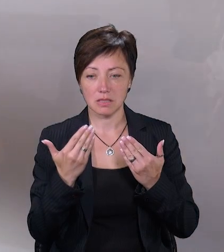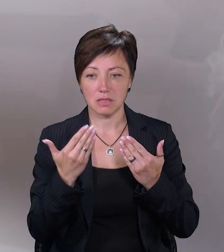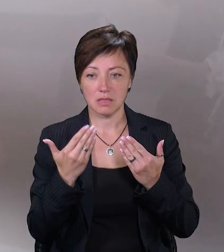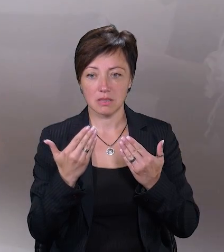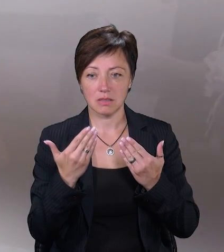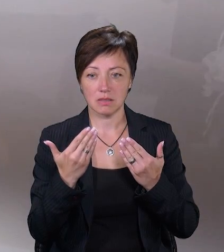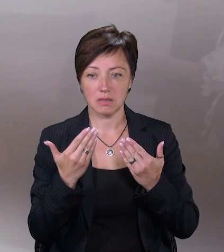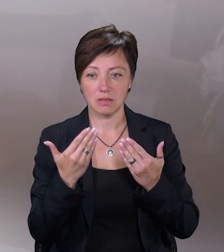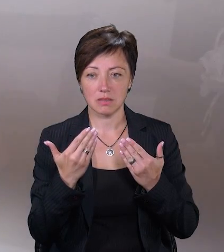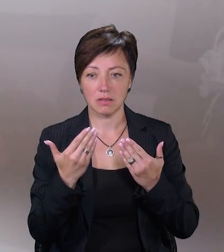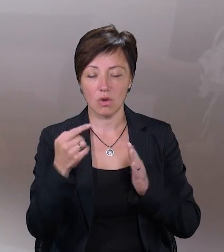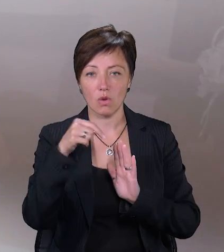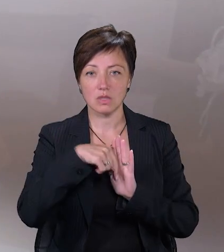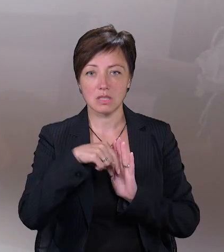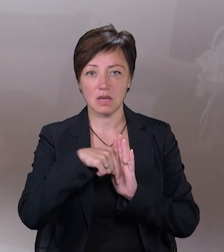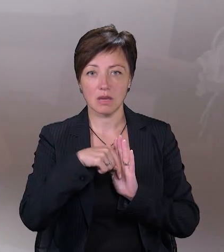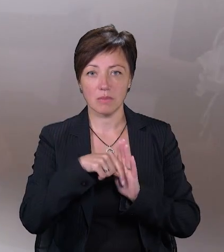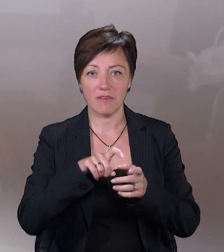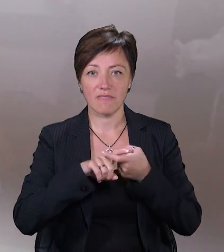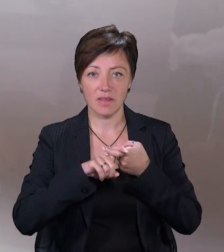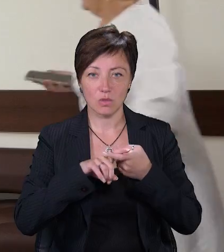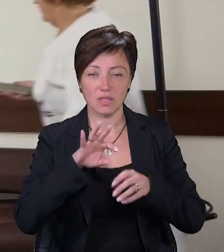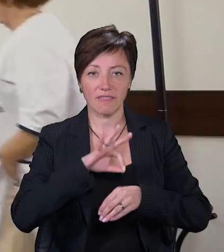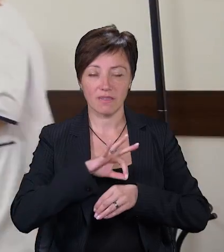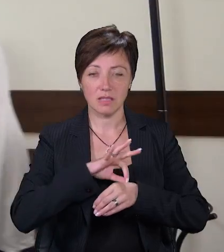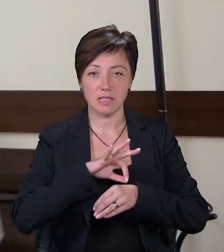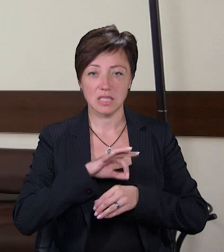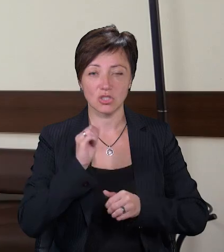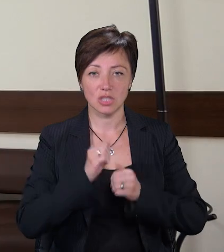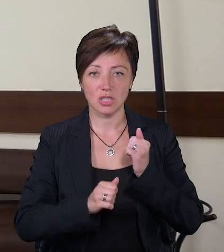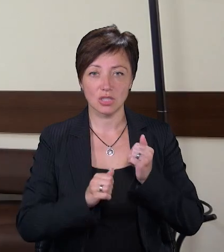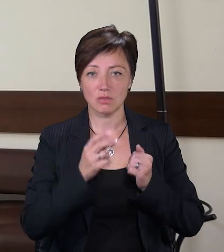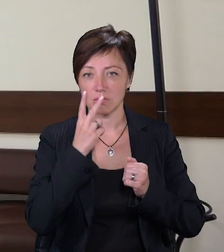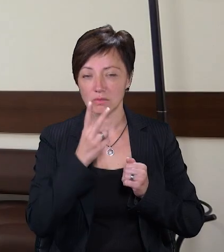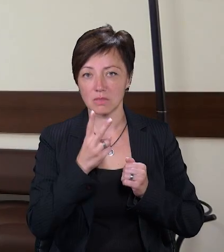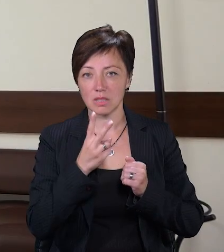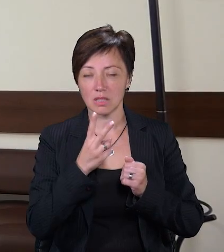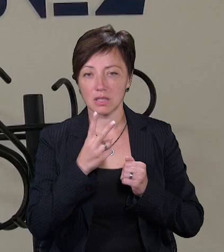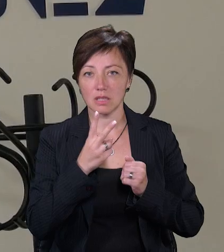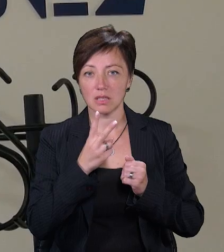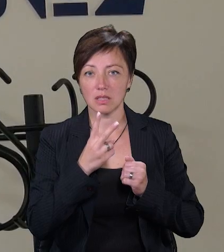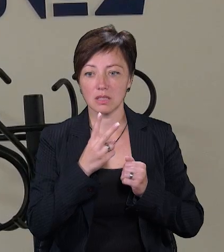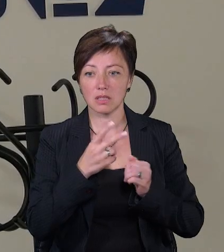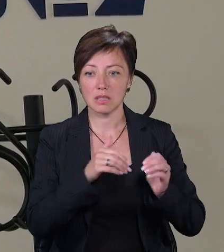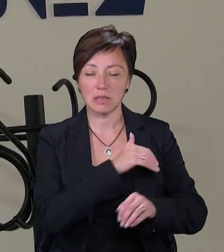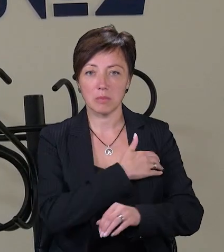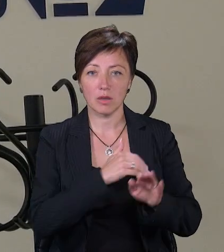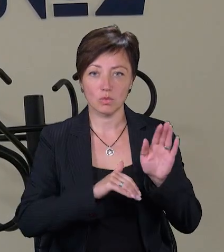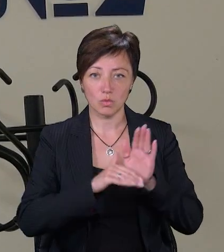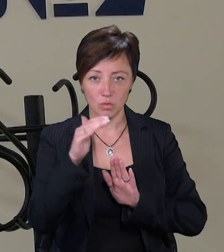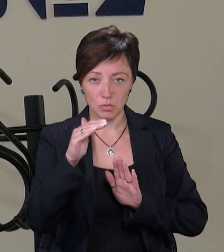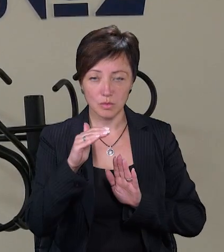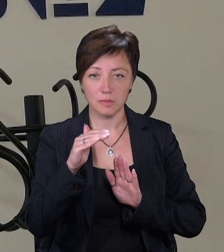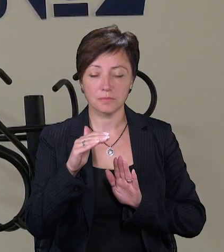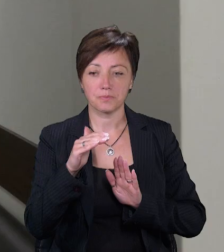вірусної інфекції. Найчастіше проявляється такими симптомами, як підвищення температури